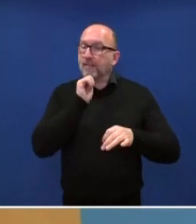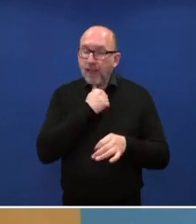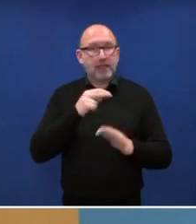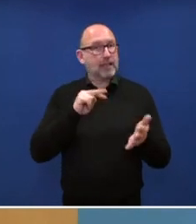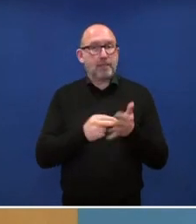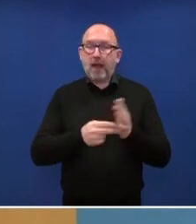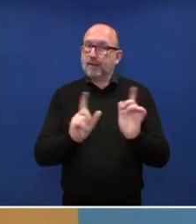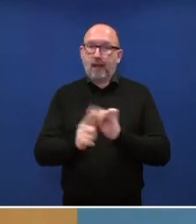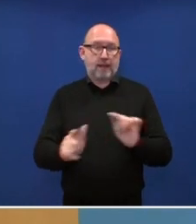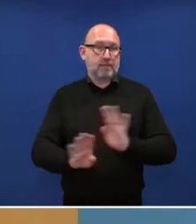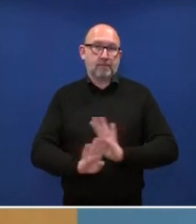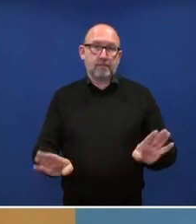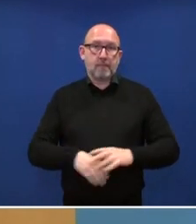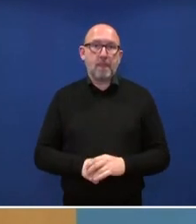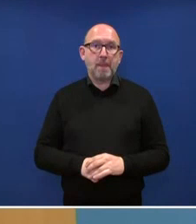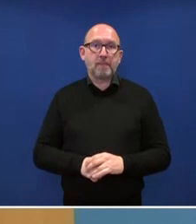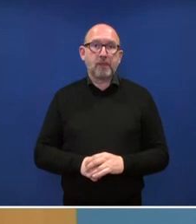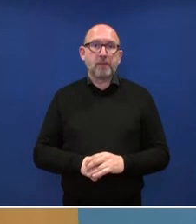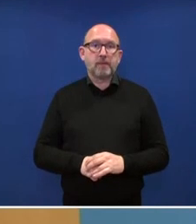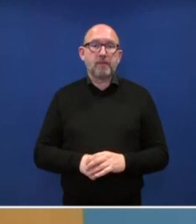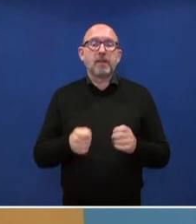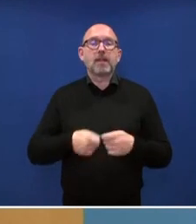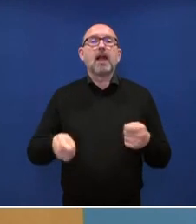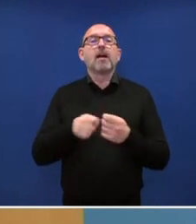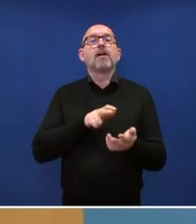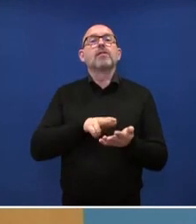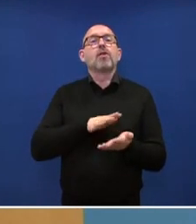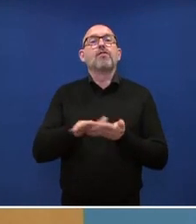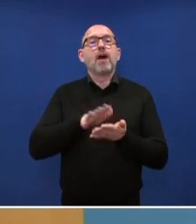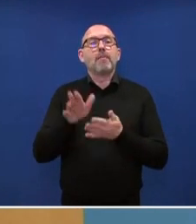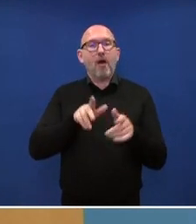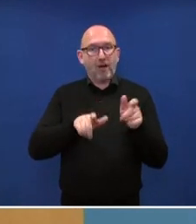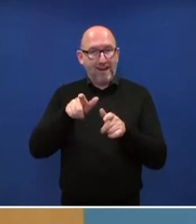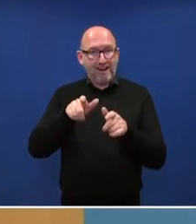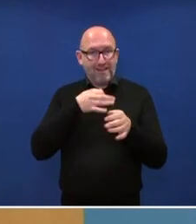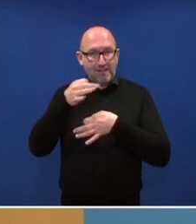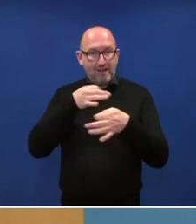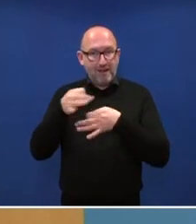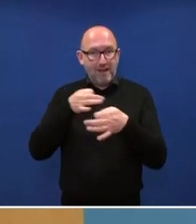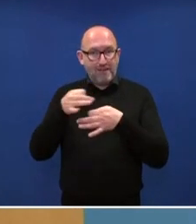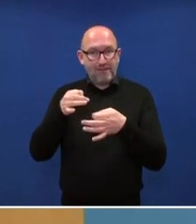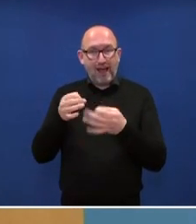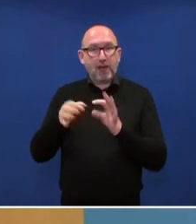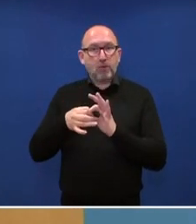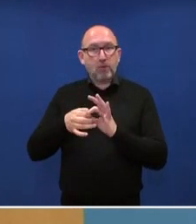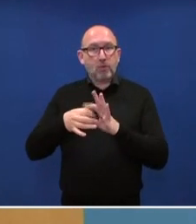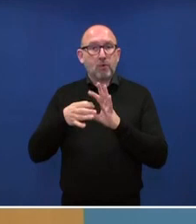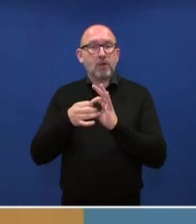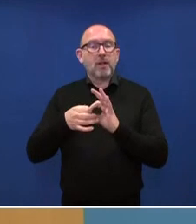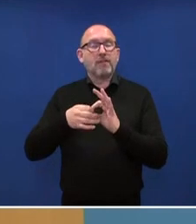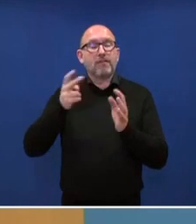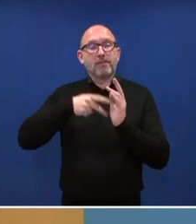Sachverständigenrat für Verbraucherfragen hat als unabhängiges Gremium in seinem Policybrief Online-Handel im